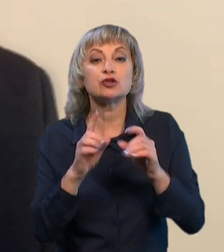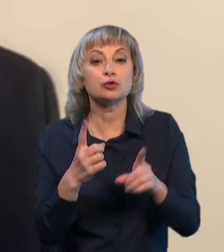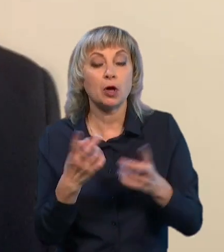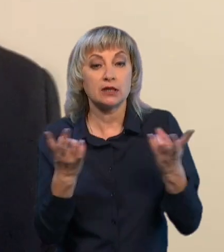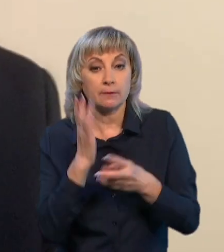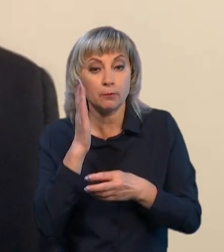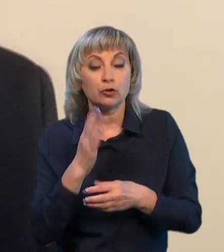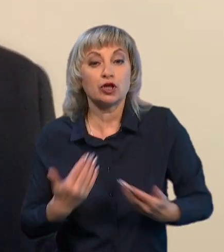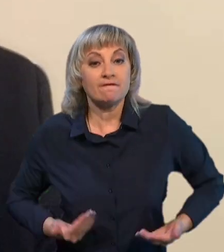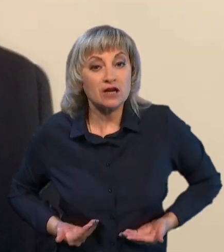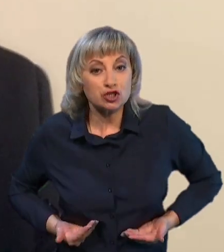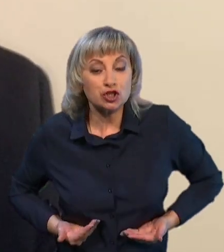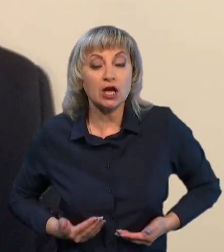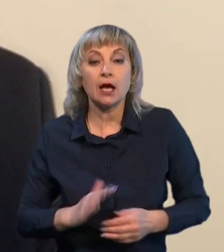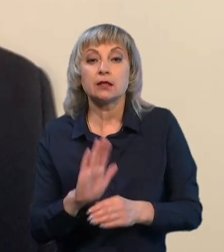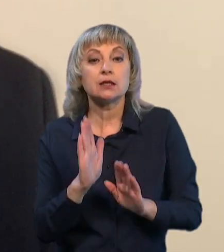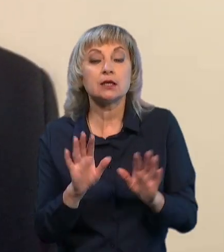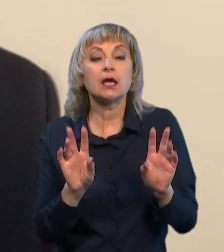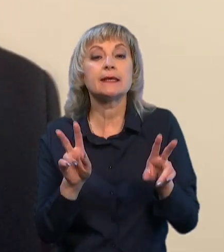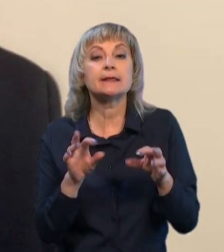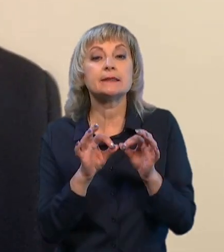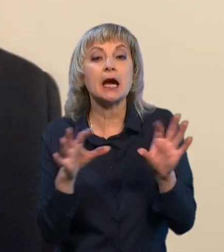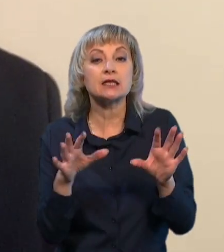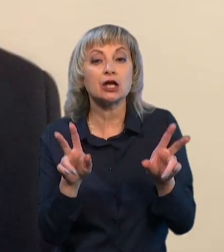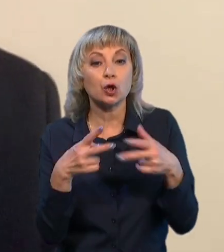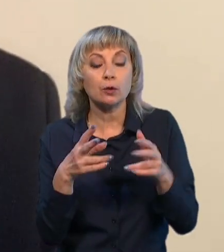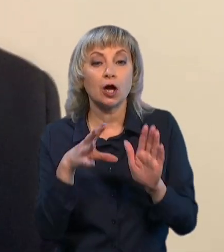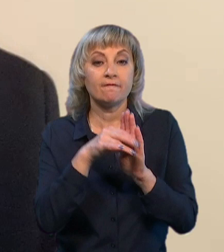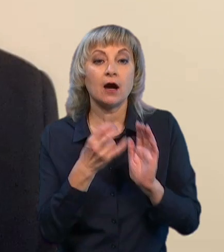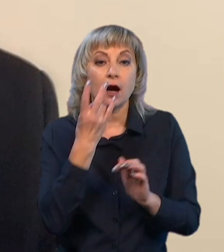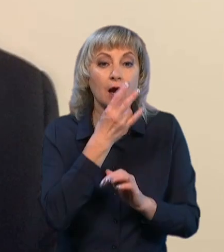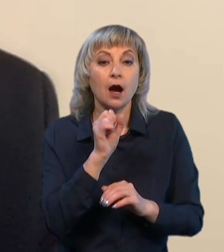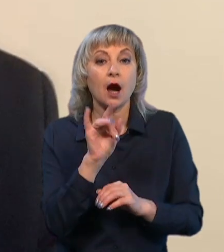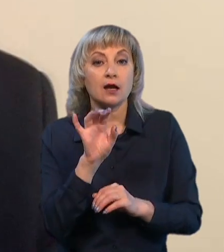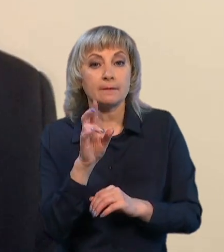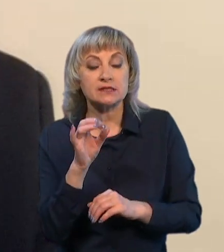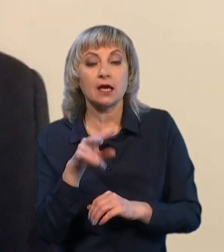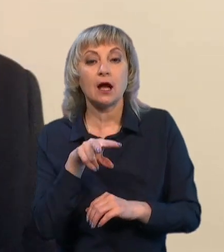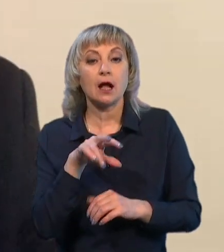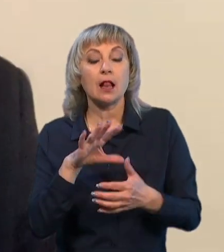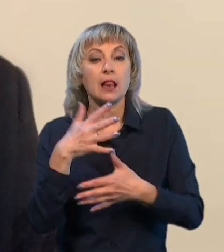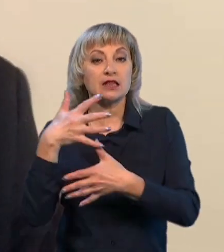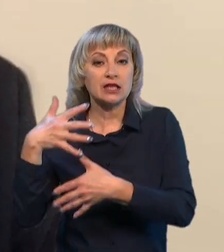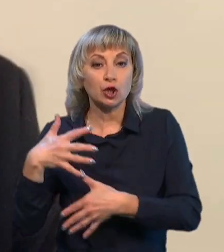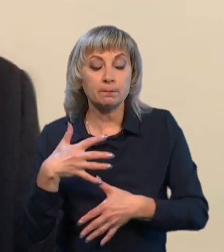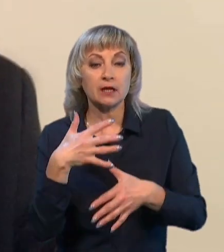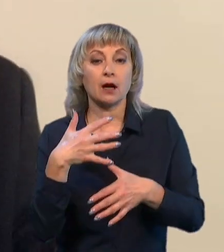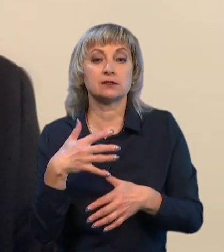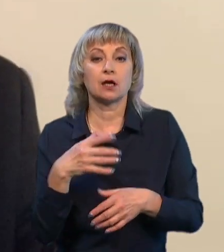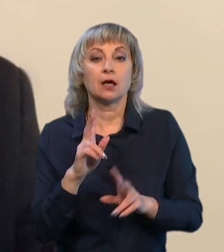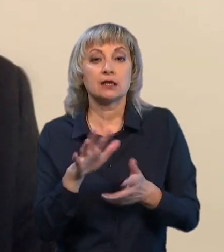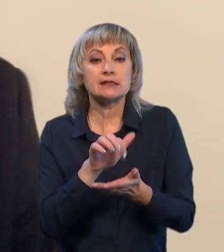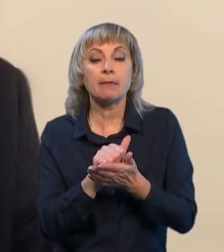треба буде вижити навіть не тільки ядерний клуб, а всі, включаючи африканські, арабські, латиноамериканські, які сьогодні займають таку,